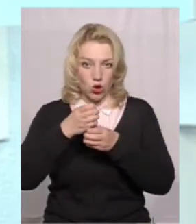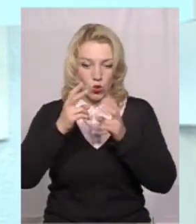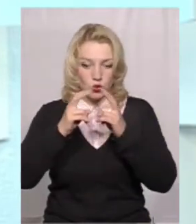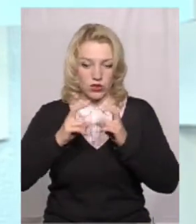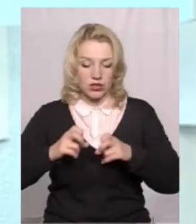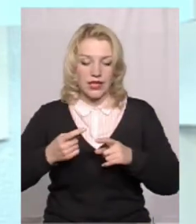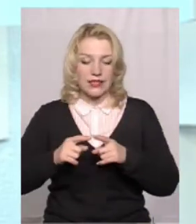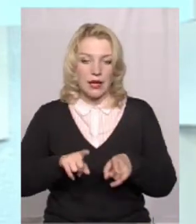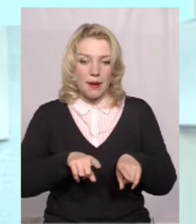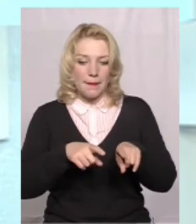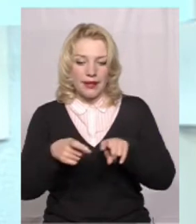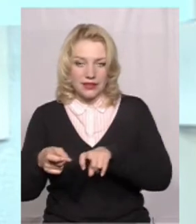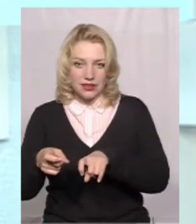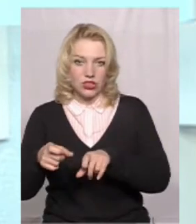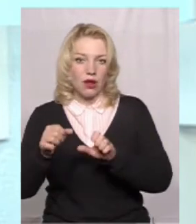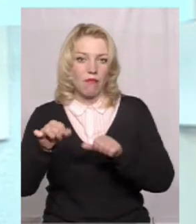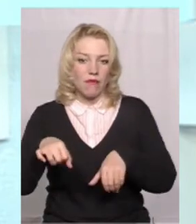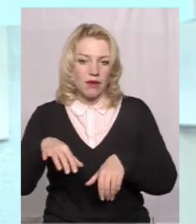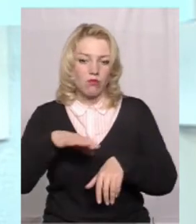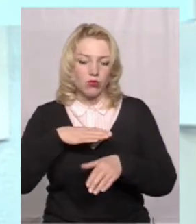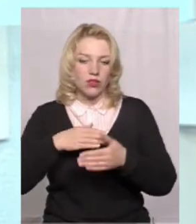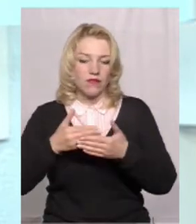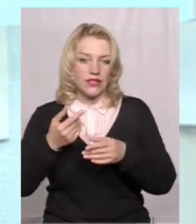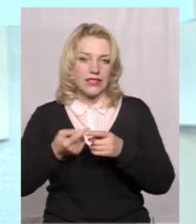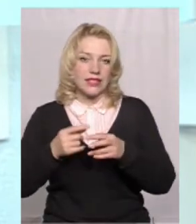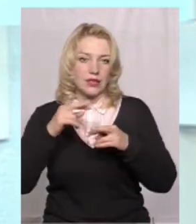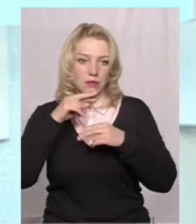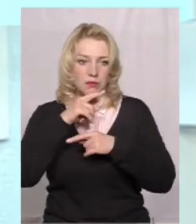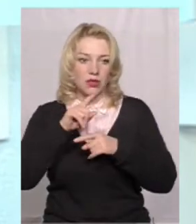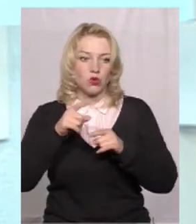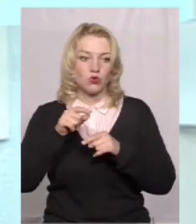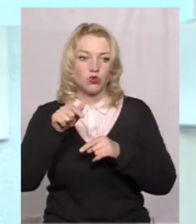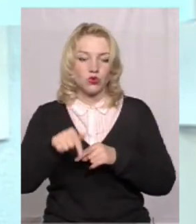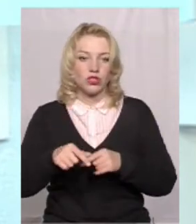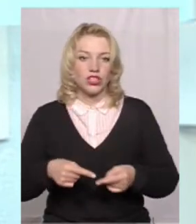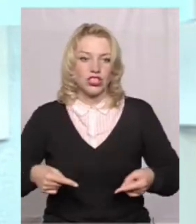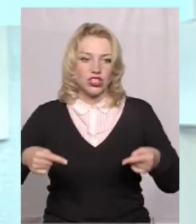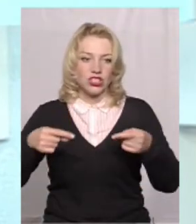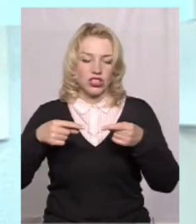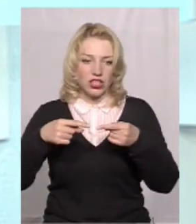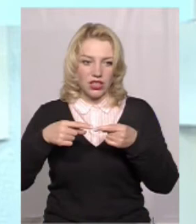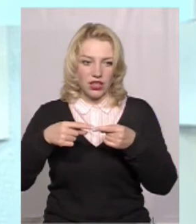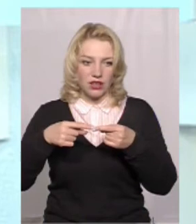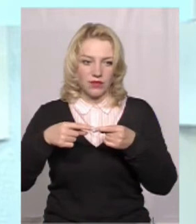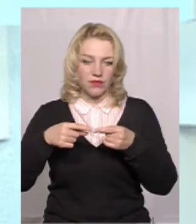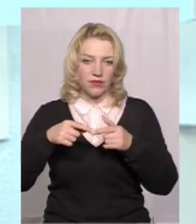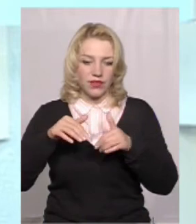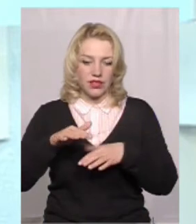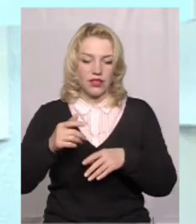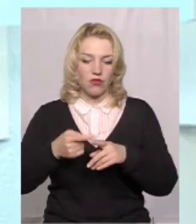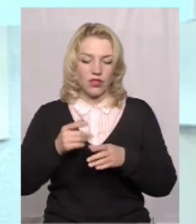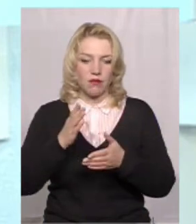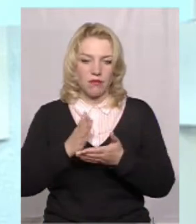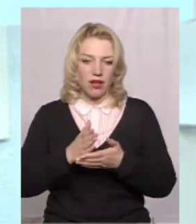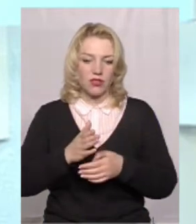даний подіж міг статись від даних препаратів, тому що в них дуже чітка кумулятивна дія. Вони мають